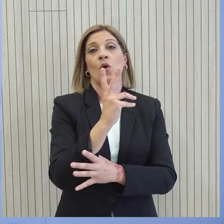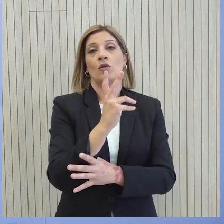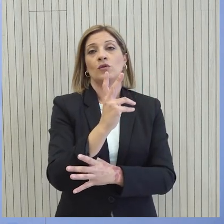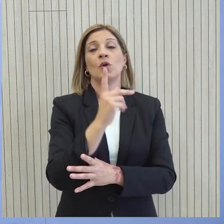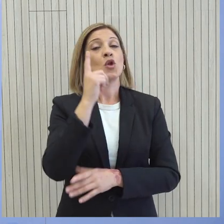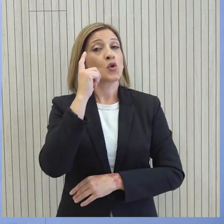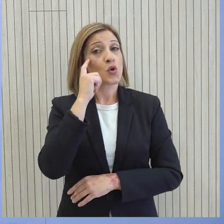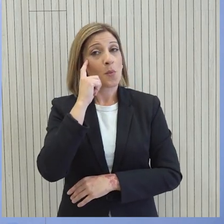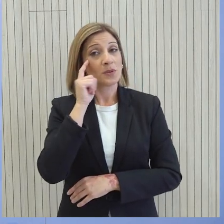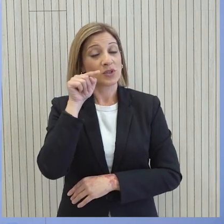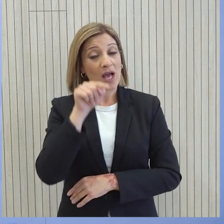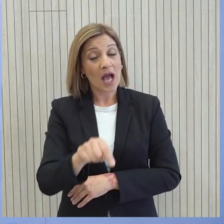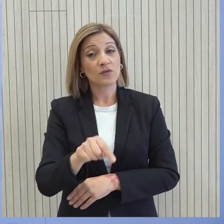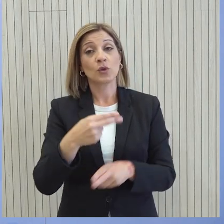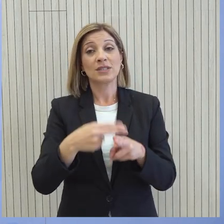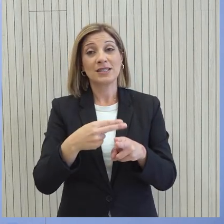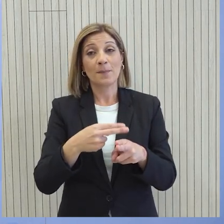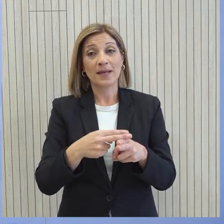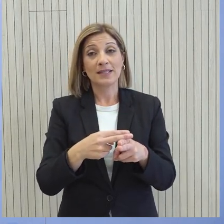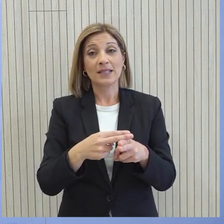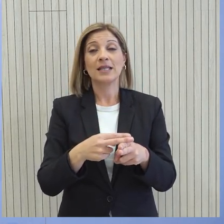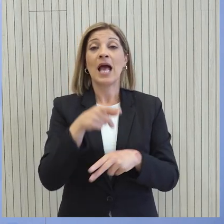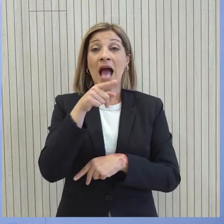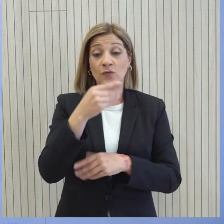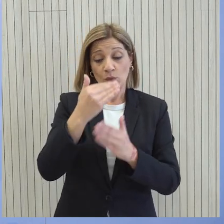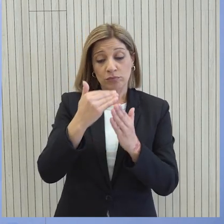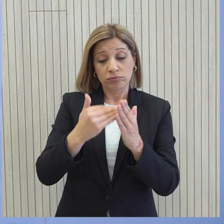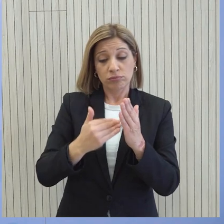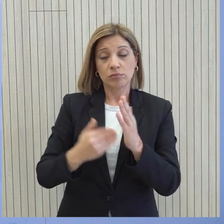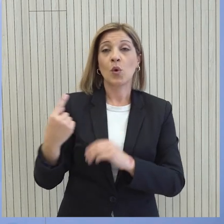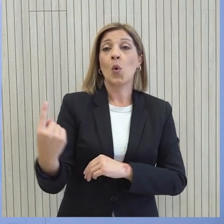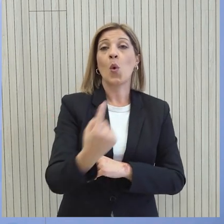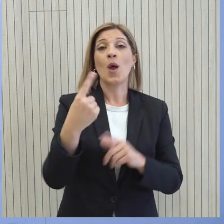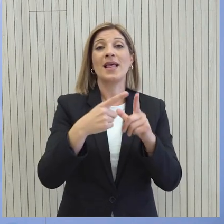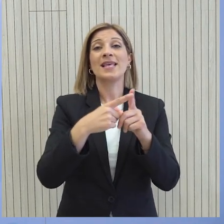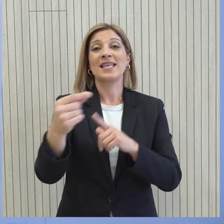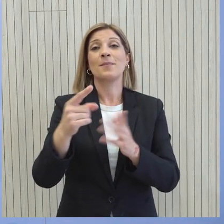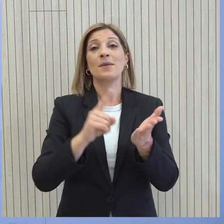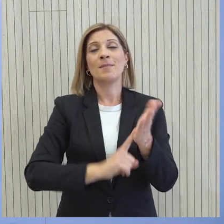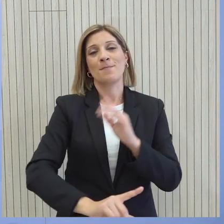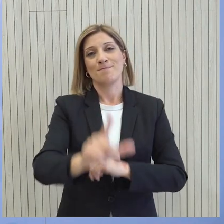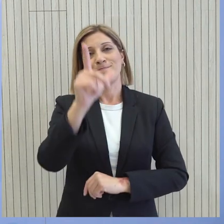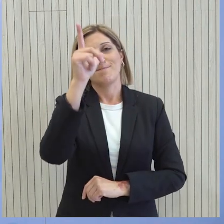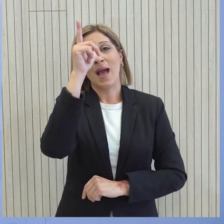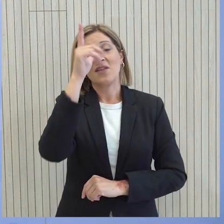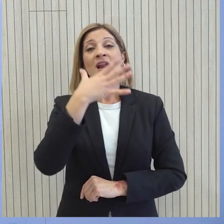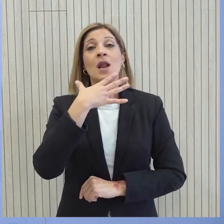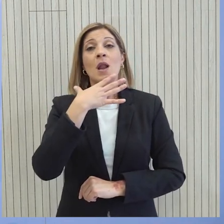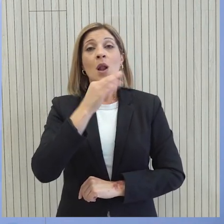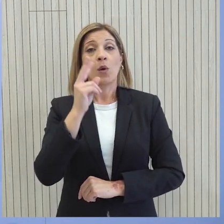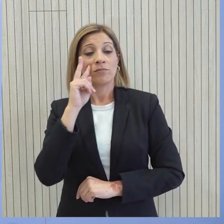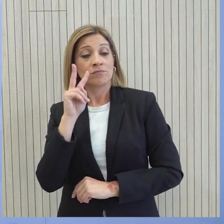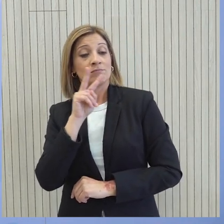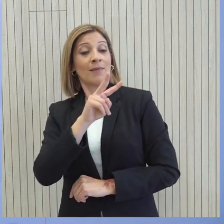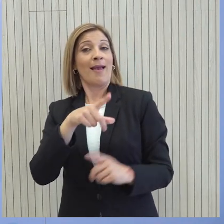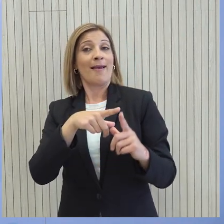και νομίζω ότι σε αυτόν τον δρόμο, σε αυτή την ρότα όλοι οι Κύπροι πρέπει να είναι υπερήφανοι για την εικόνα που πλέον η χώρα